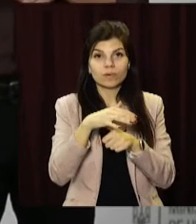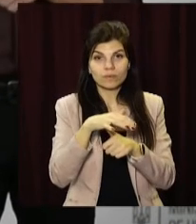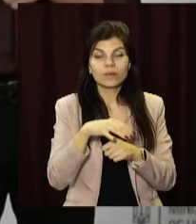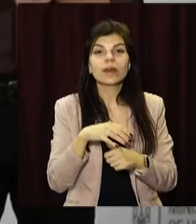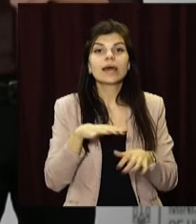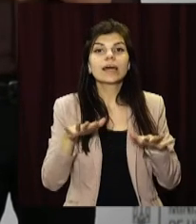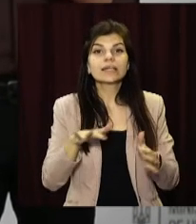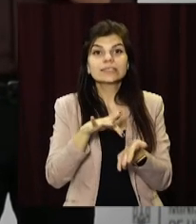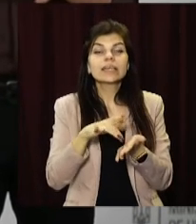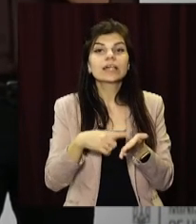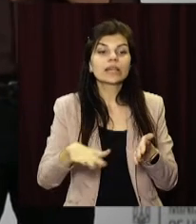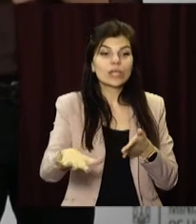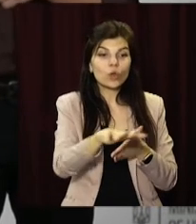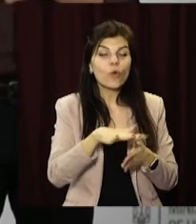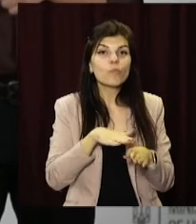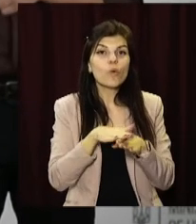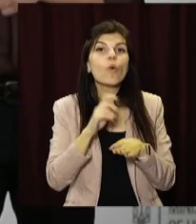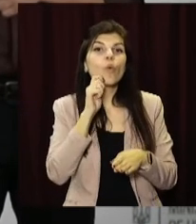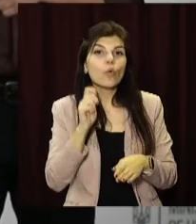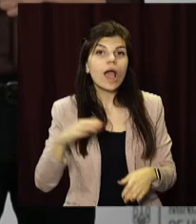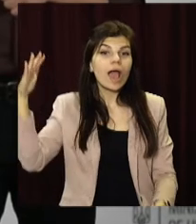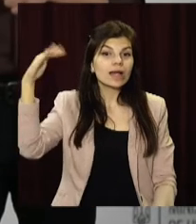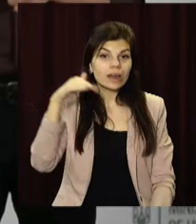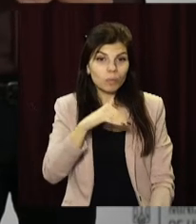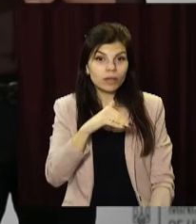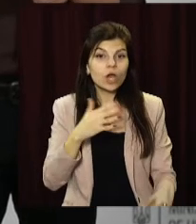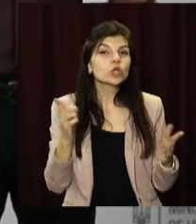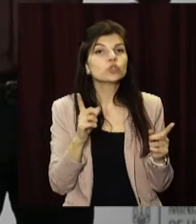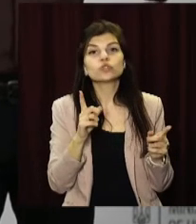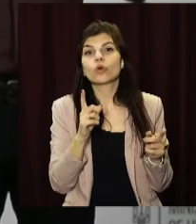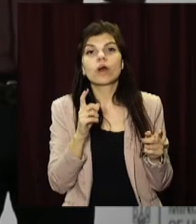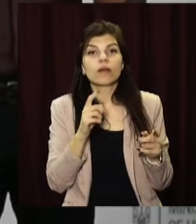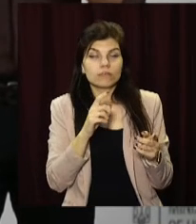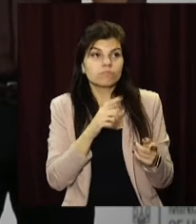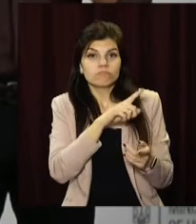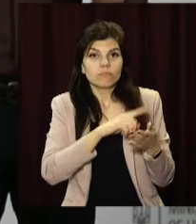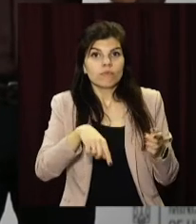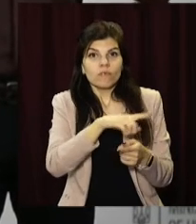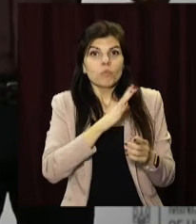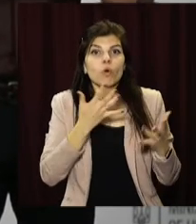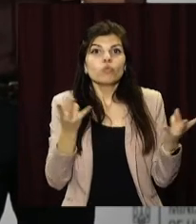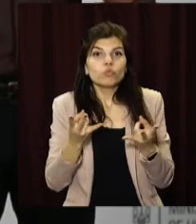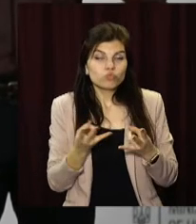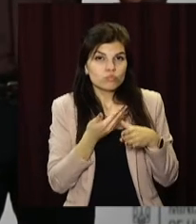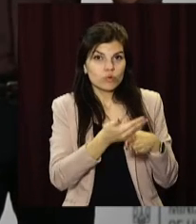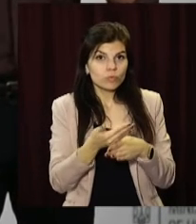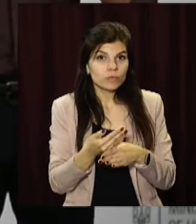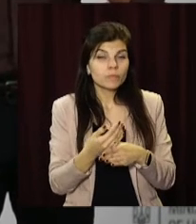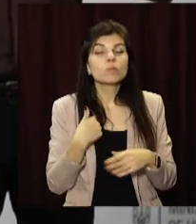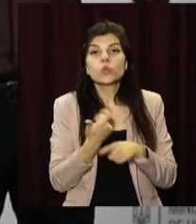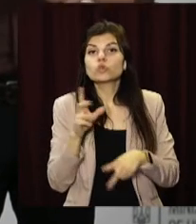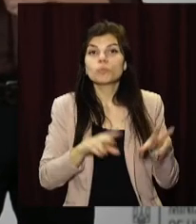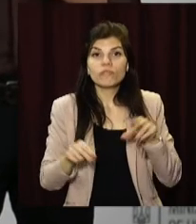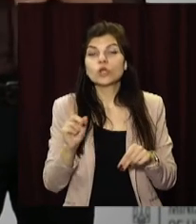центри та повністю територія українських Карпат, що не може не сприяти зростанню їх рекреаційного потенціалу. Ми дуже